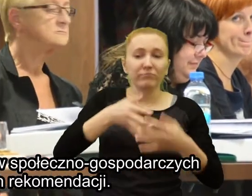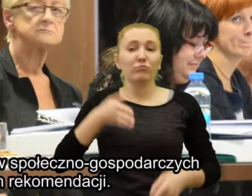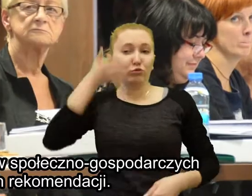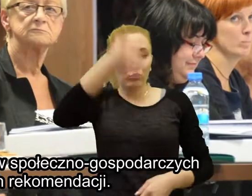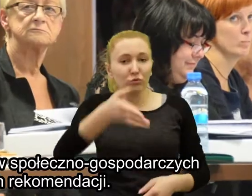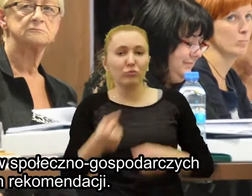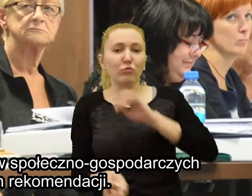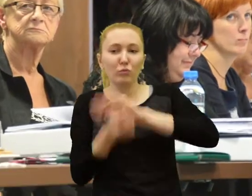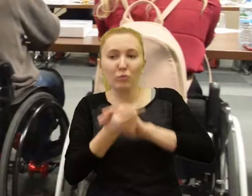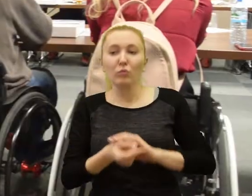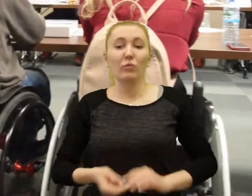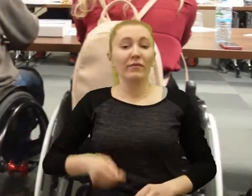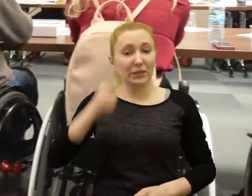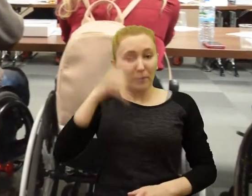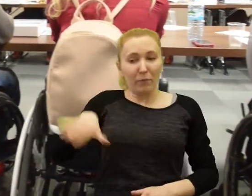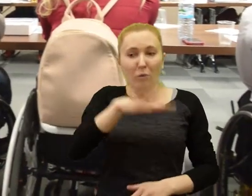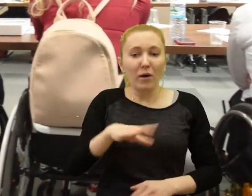proponowanych rekomendacji